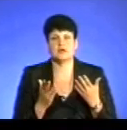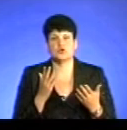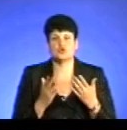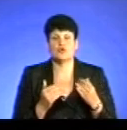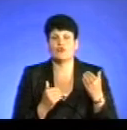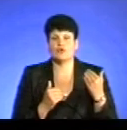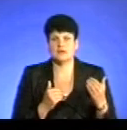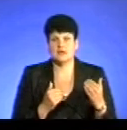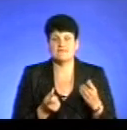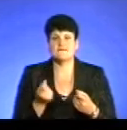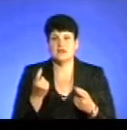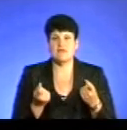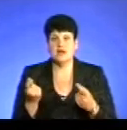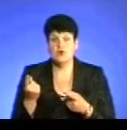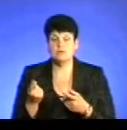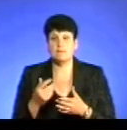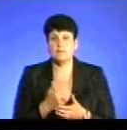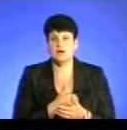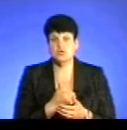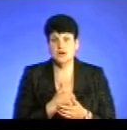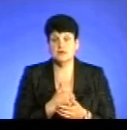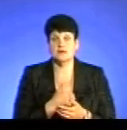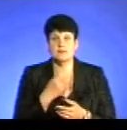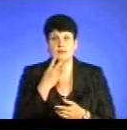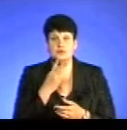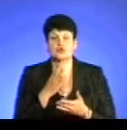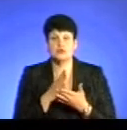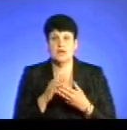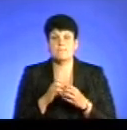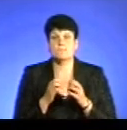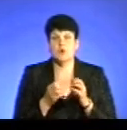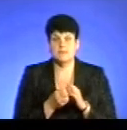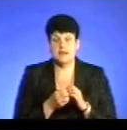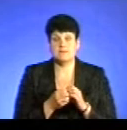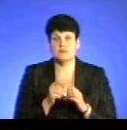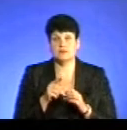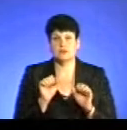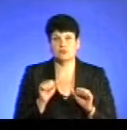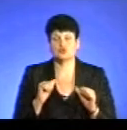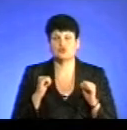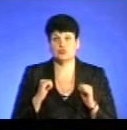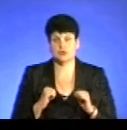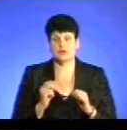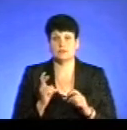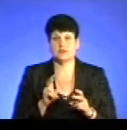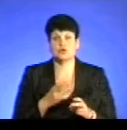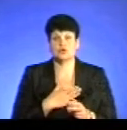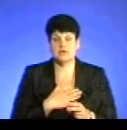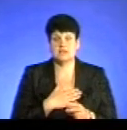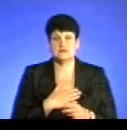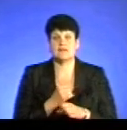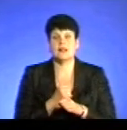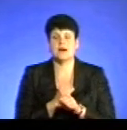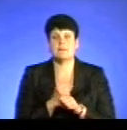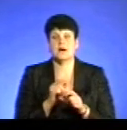вони виявляють таке бажання, чи зауважили, що є проблеми, вони можуть спокійно підійти до нас, значить, в лабораторії